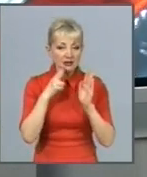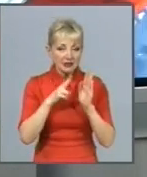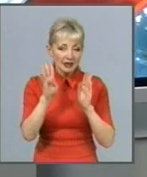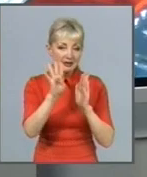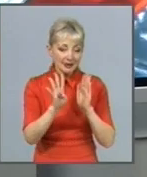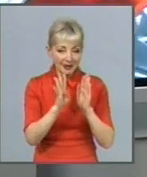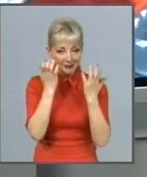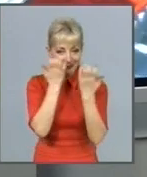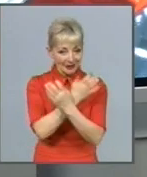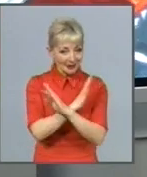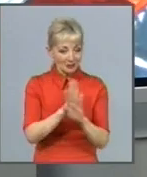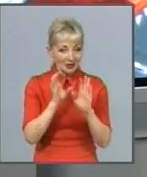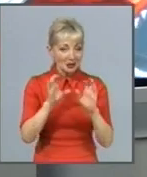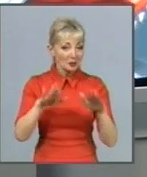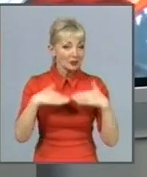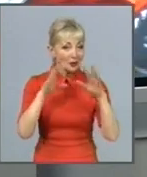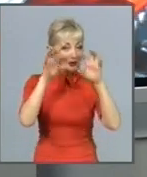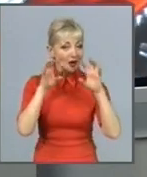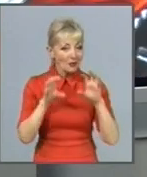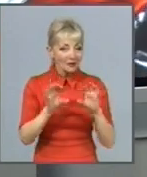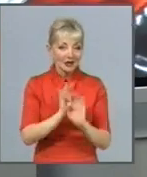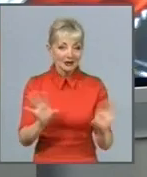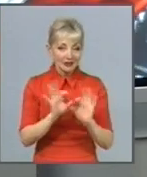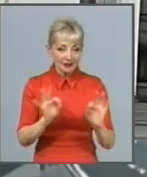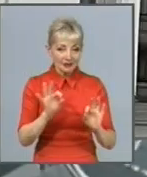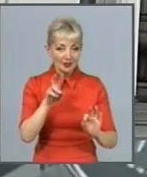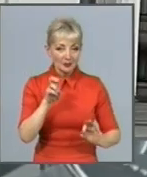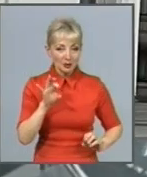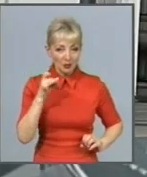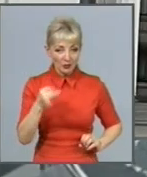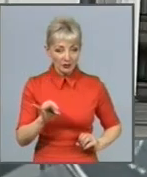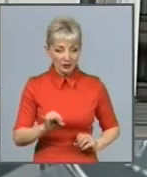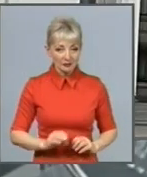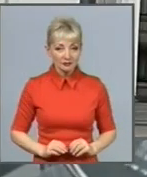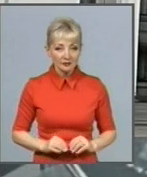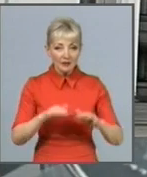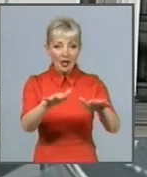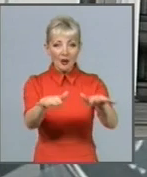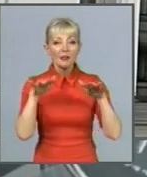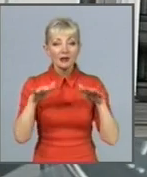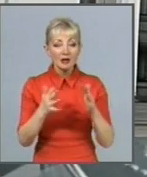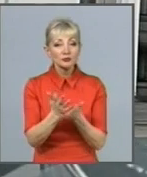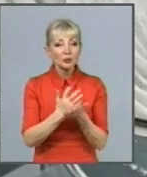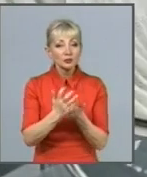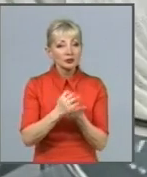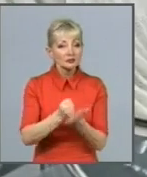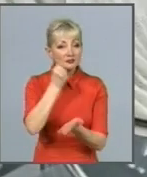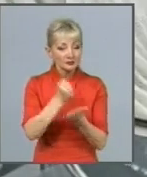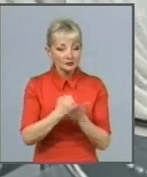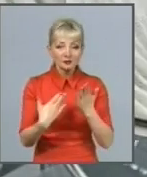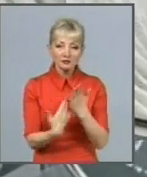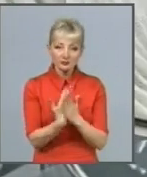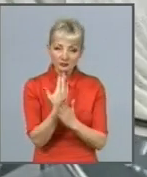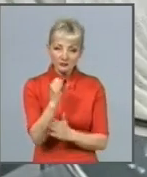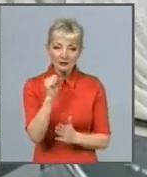запропонованим законопроєктом розбирався Ігор Безкровний. Парламент збирається прийняти новий антитютюновий